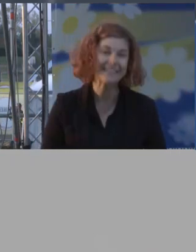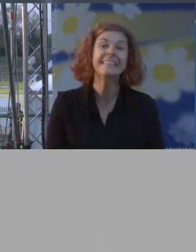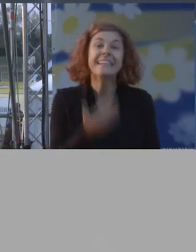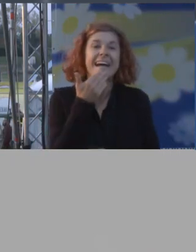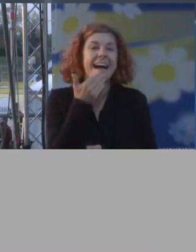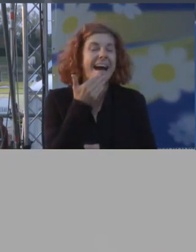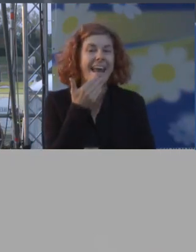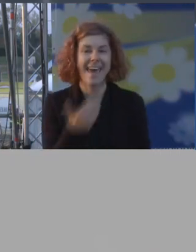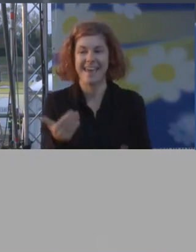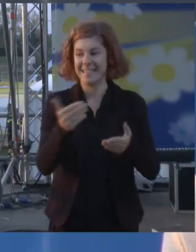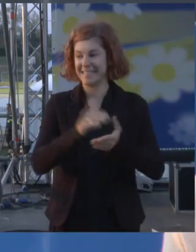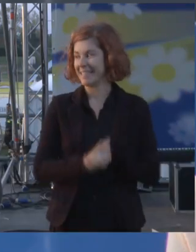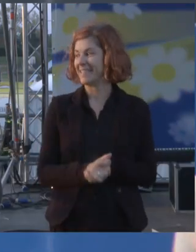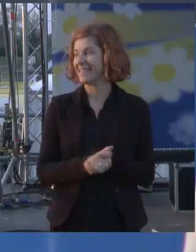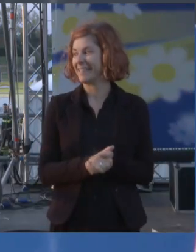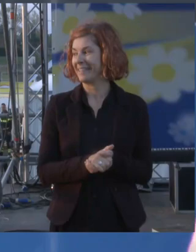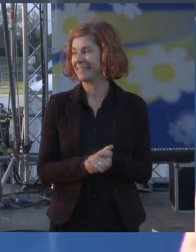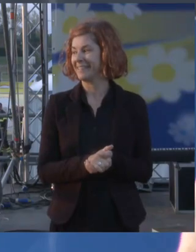Grazie Grazie